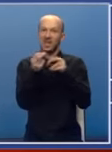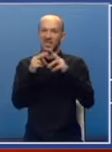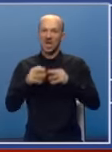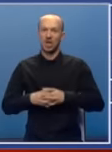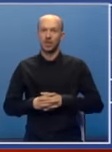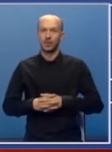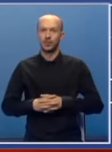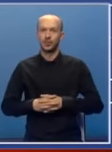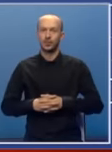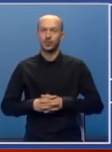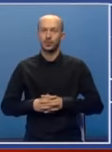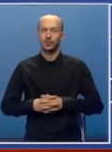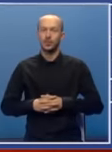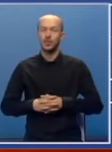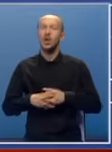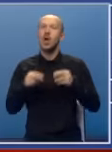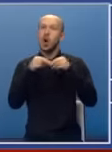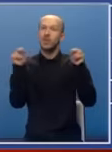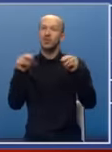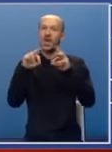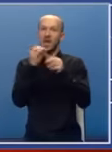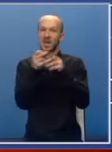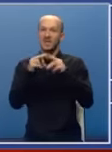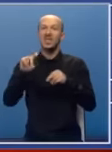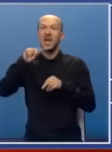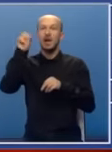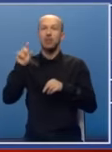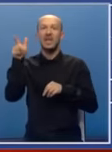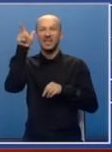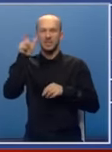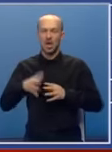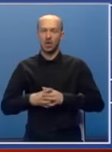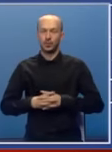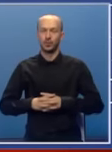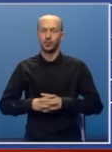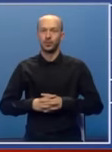dakle obaveštajne agencije Republike Srbije.